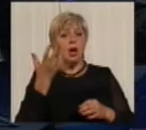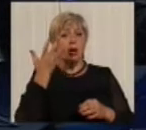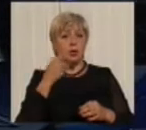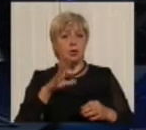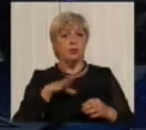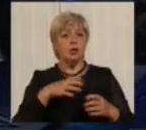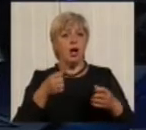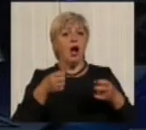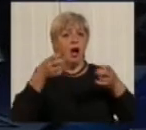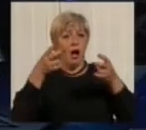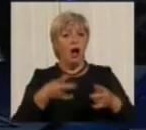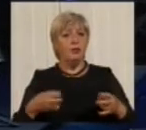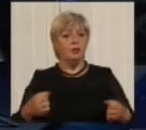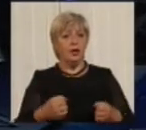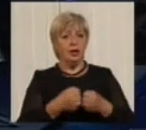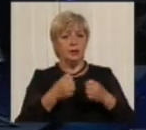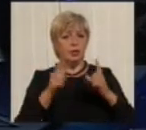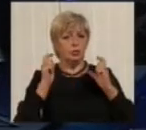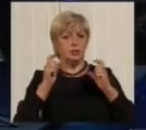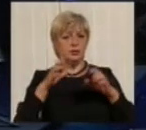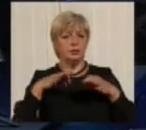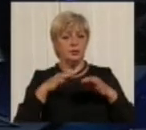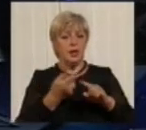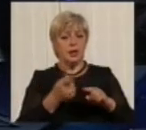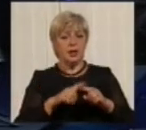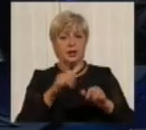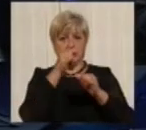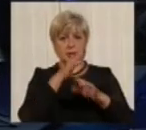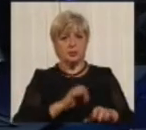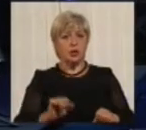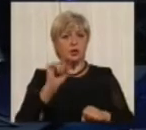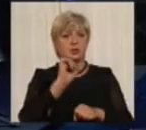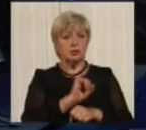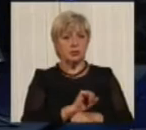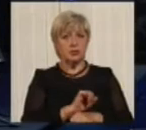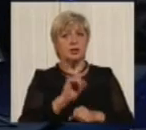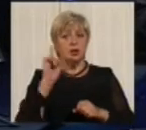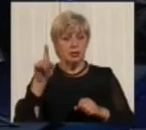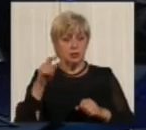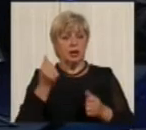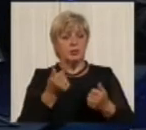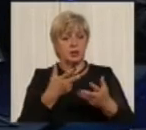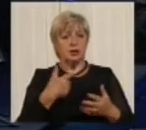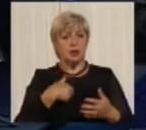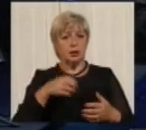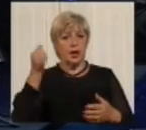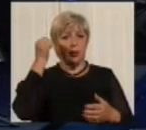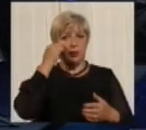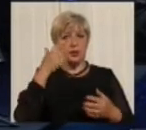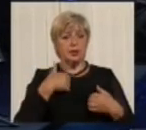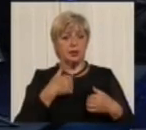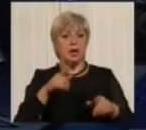грузовим автомобілем, який не зміг зупинитись. Там, наскільки я пам'ятаю, я теж слідкував з